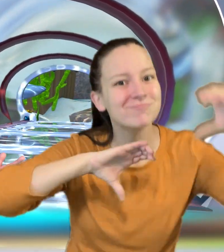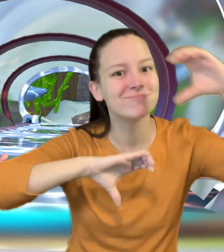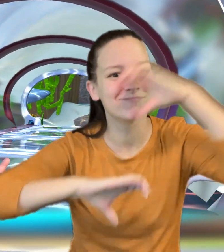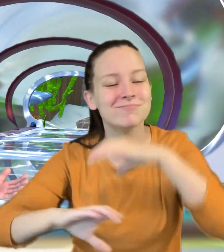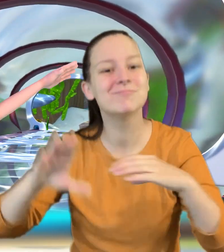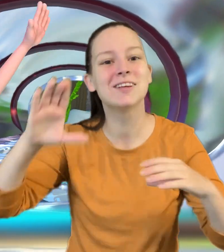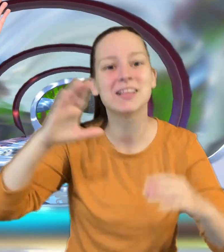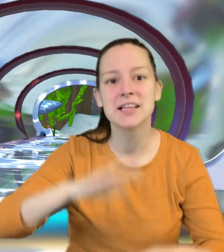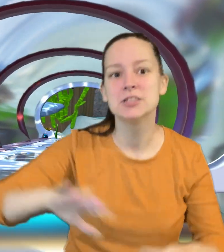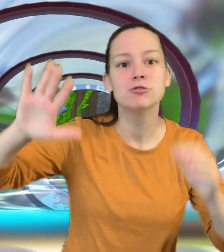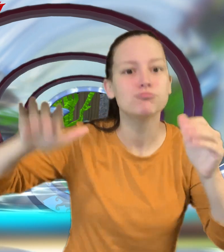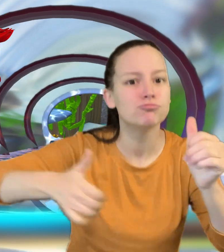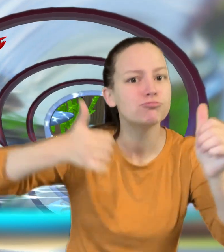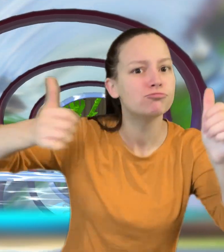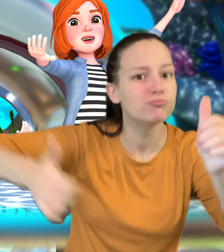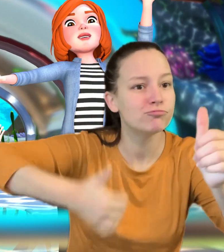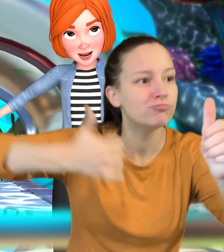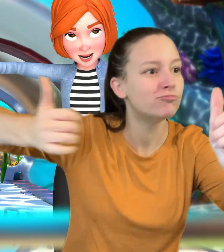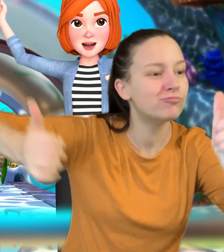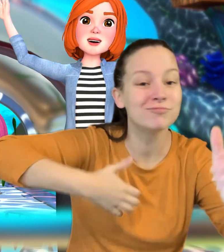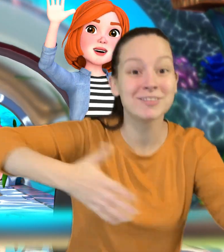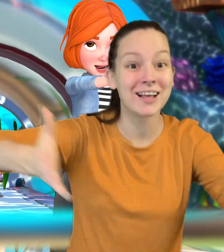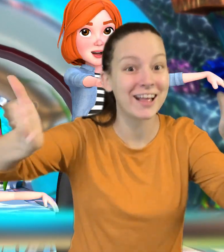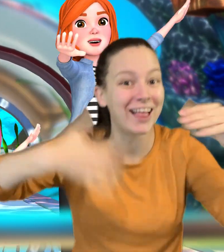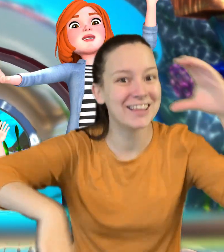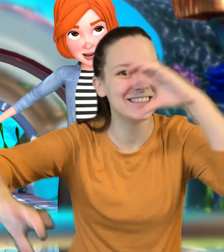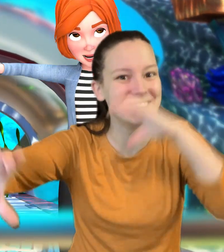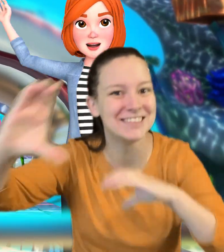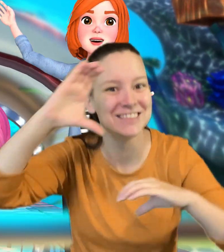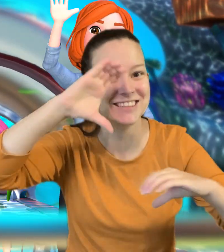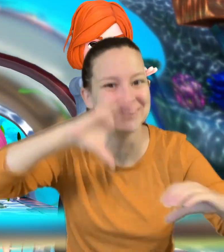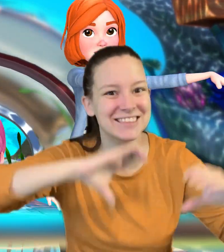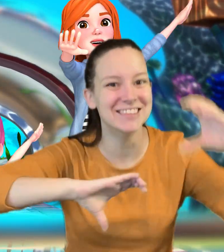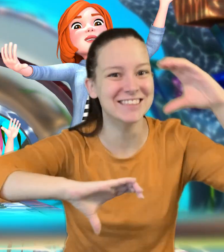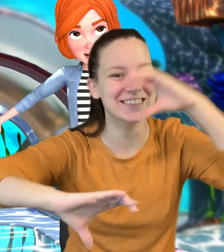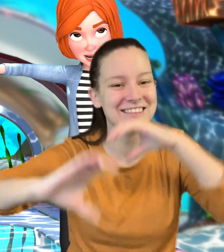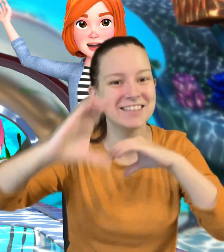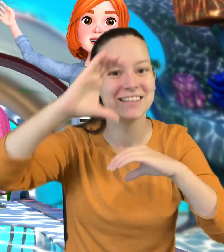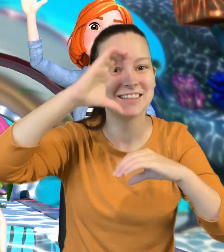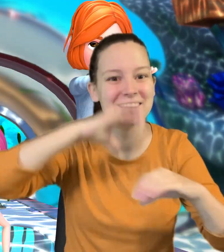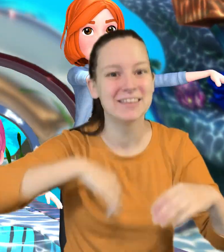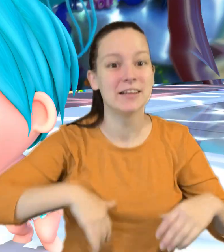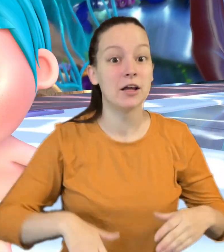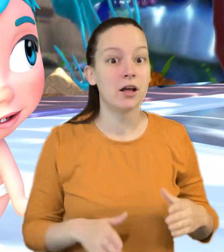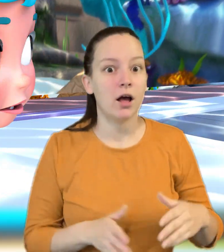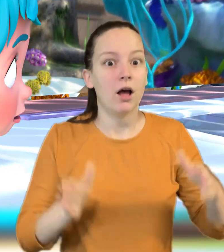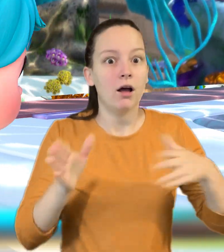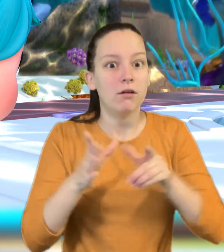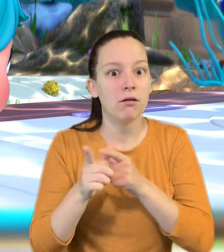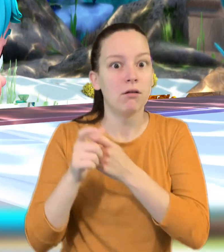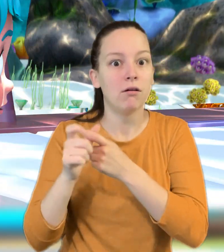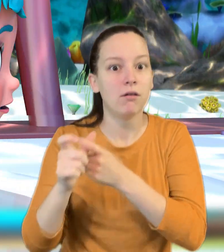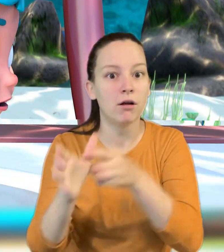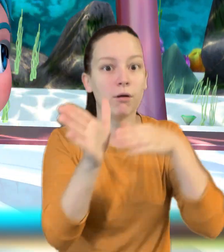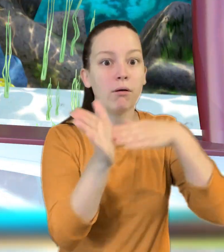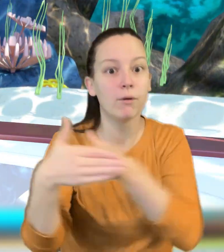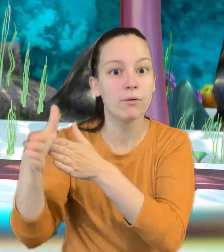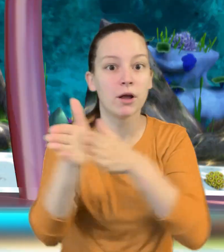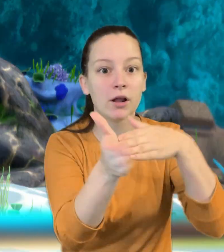wir, alle fünf, singen wir. Mach mal flott,